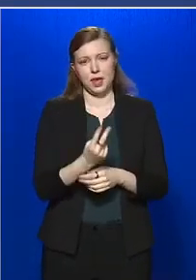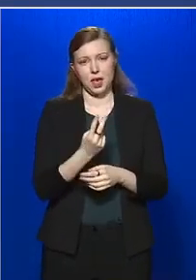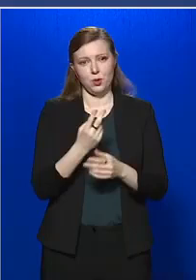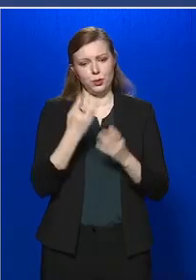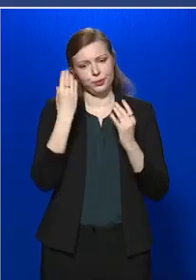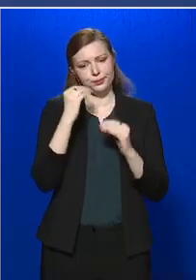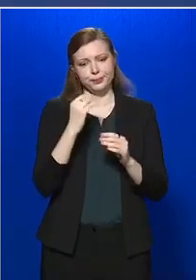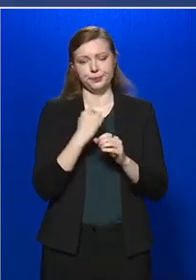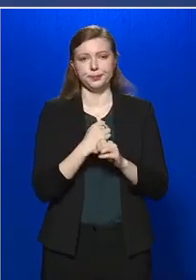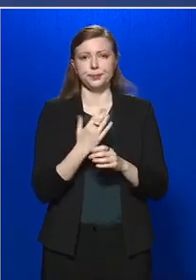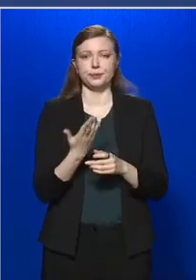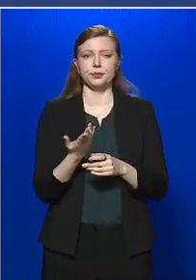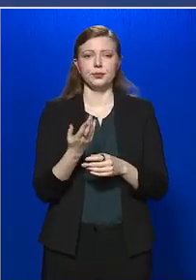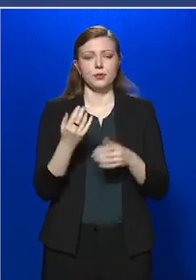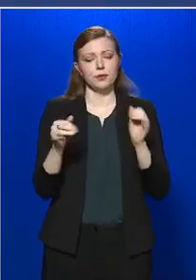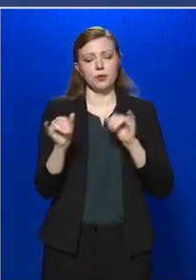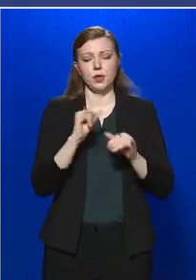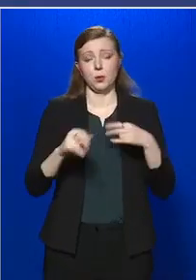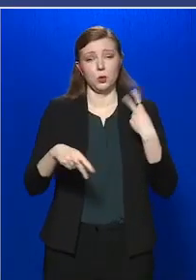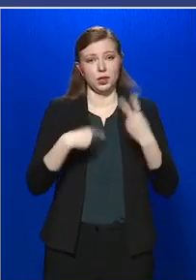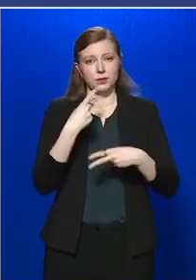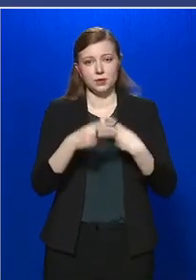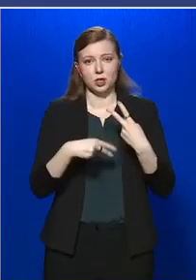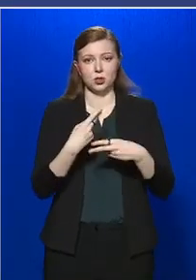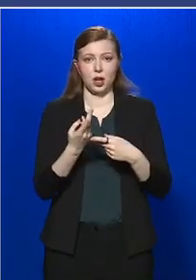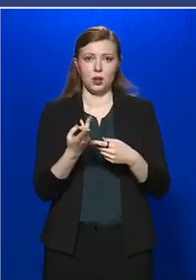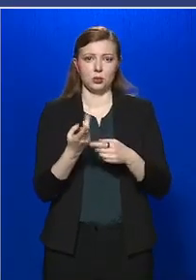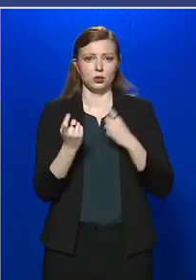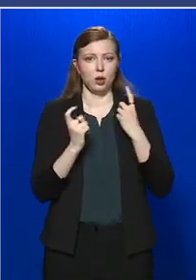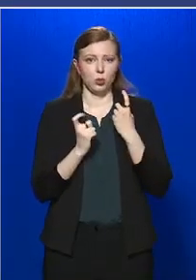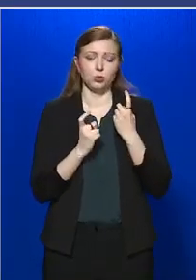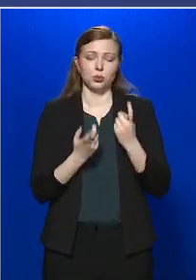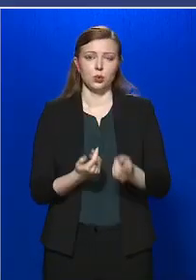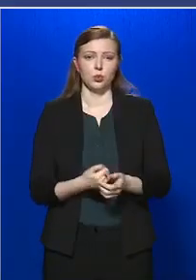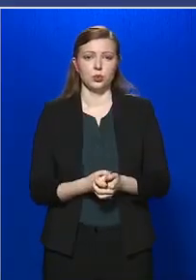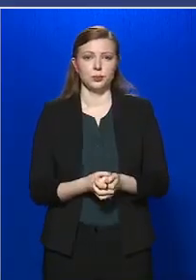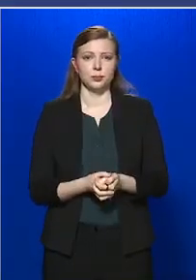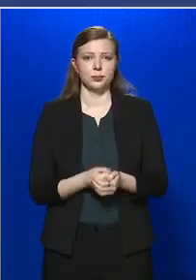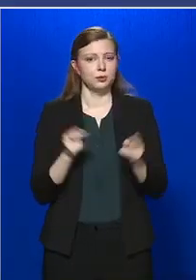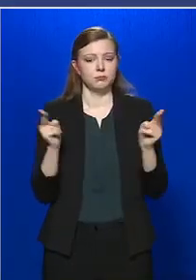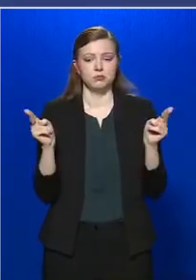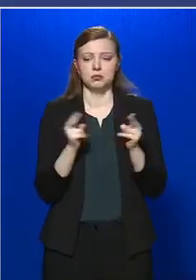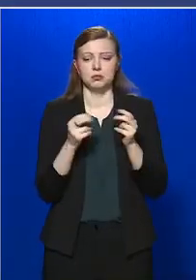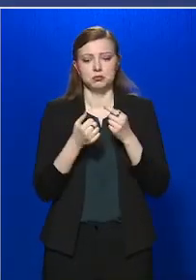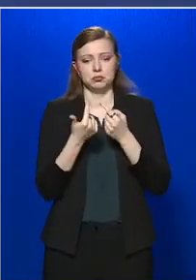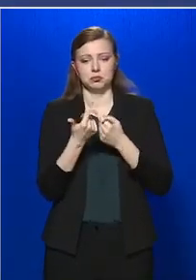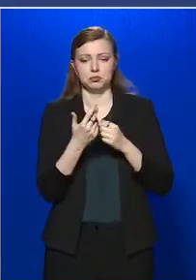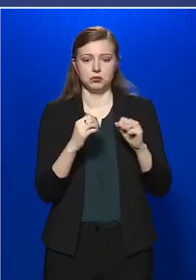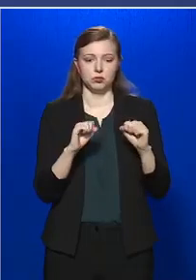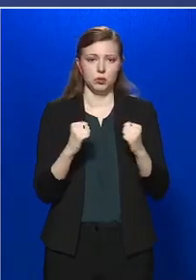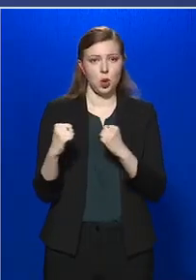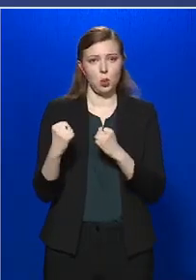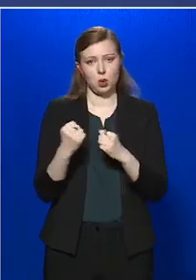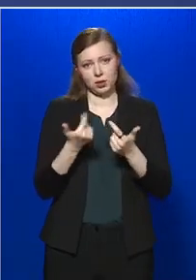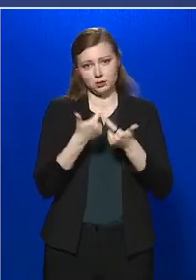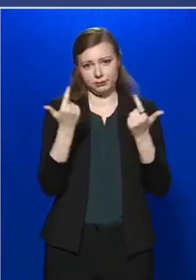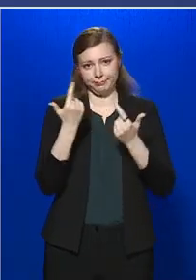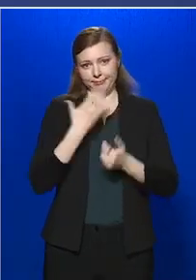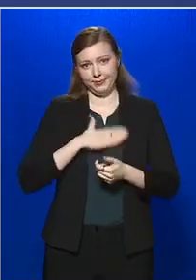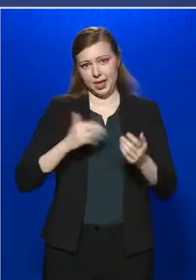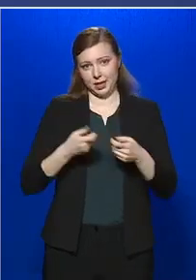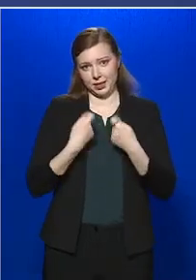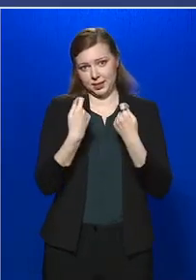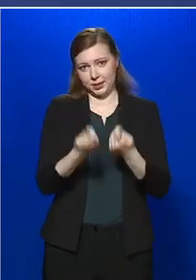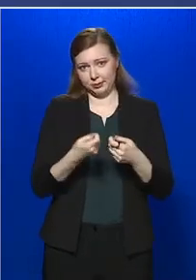amikor a laboratóriumi vizsgálatokra gondolunk. Nagyon röviden néhány gyakorlati tanácsot szeretnék